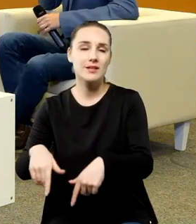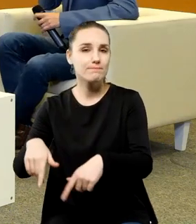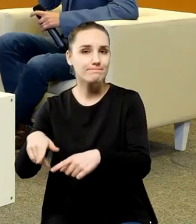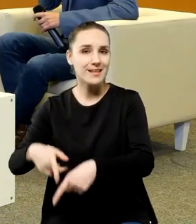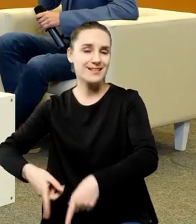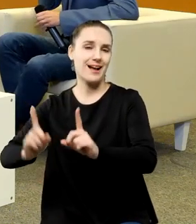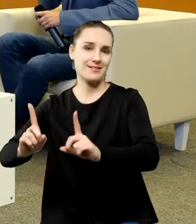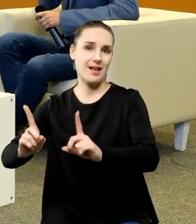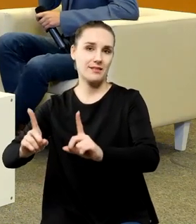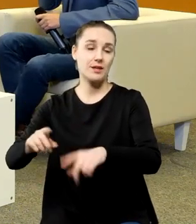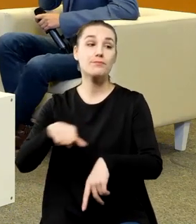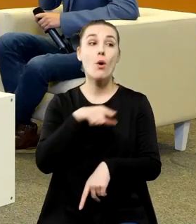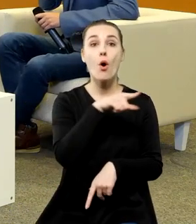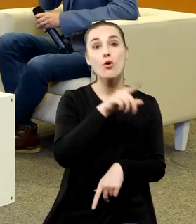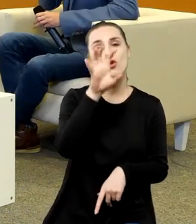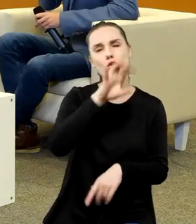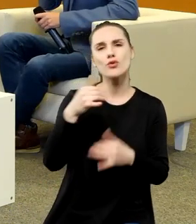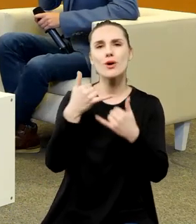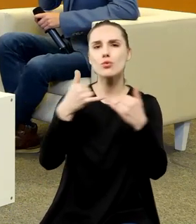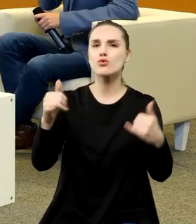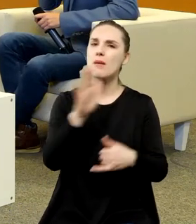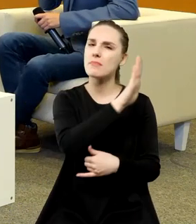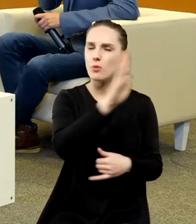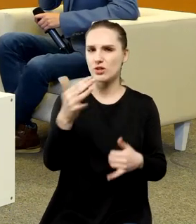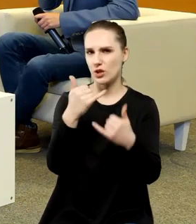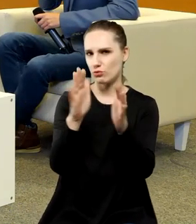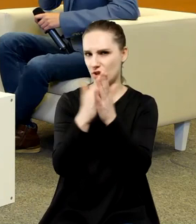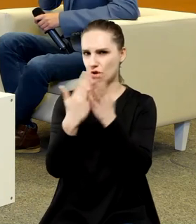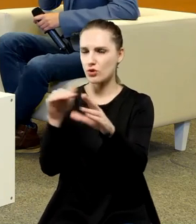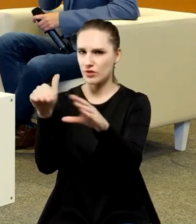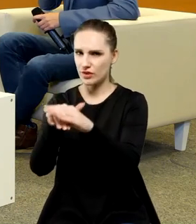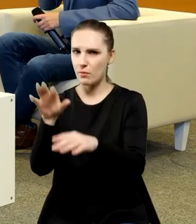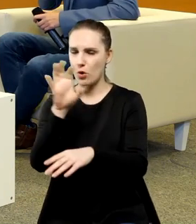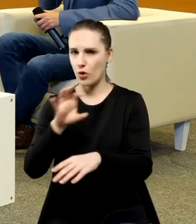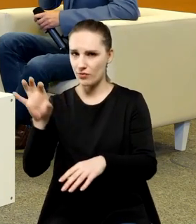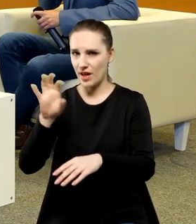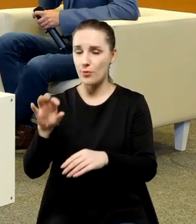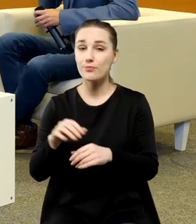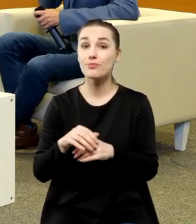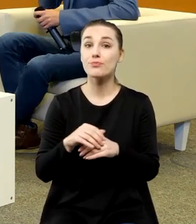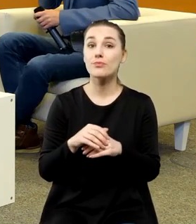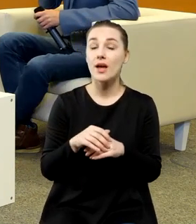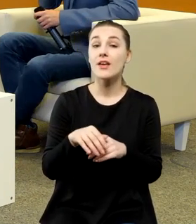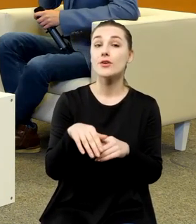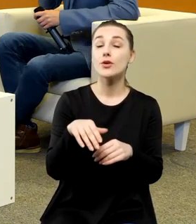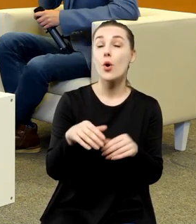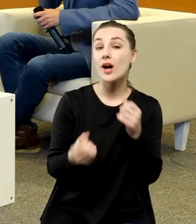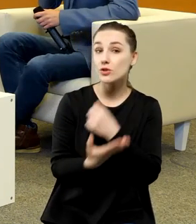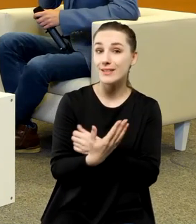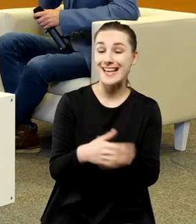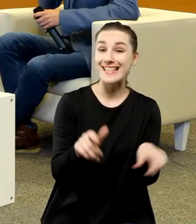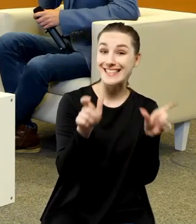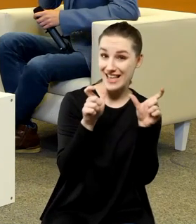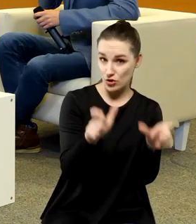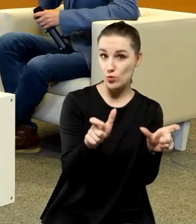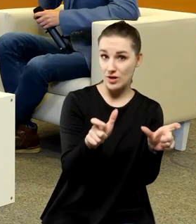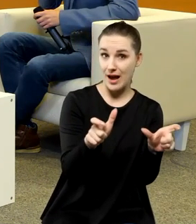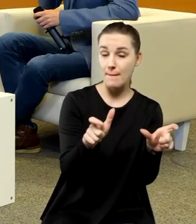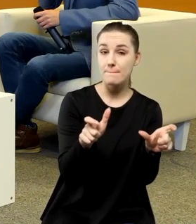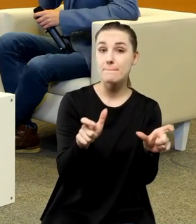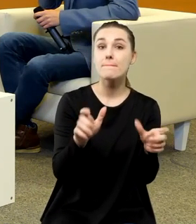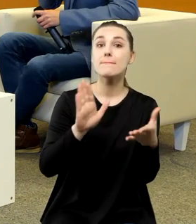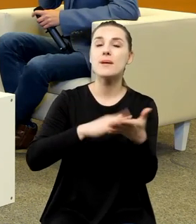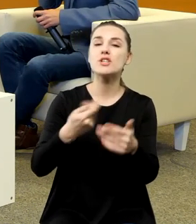różnych bibliotekach i na przykład okazuje się że zastosowanie się do wymogów cenzury w Hiszpanii